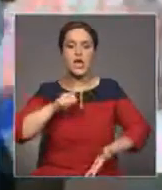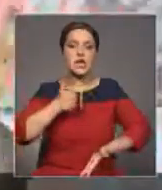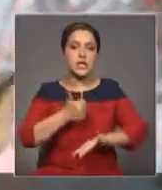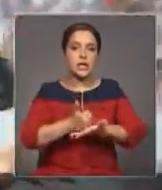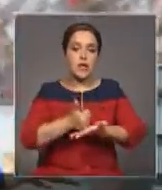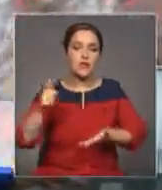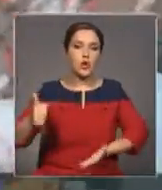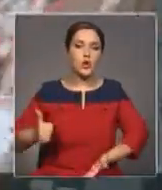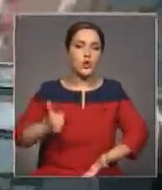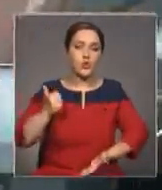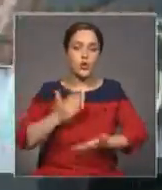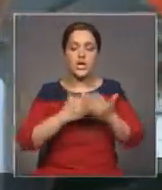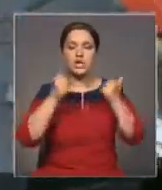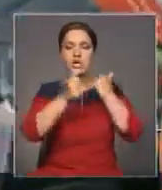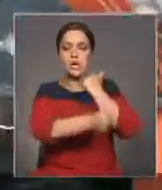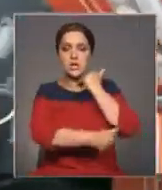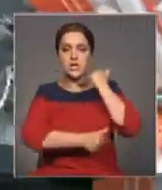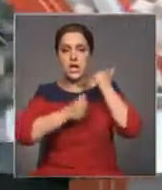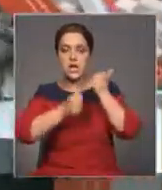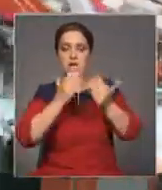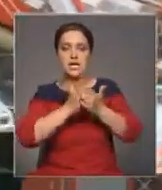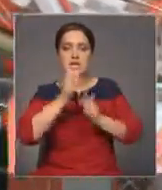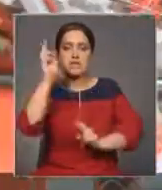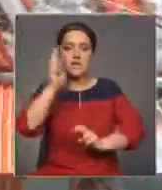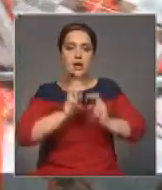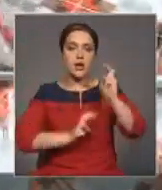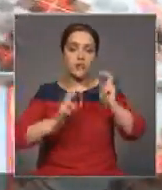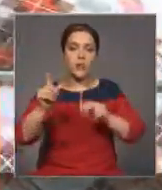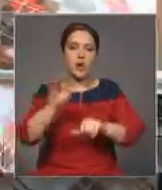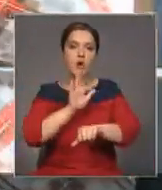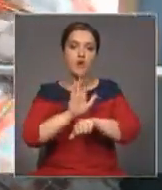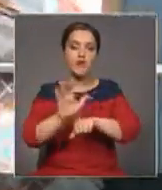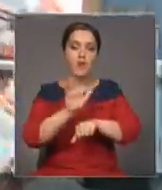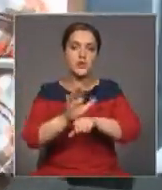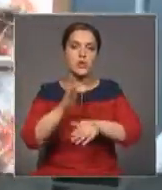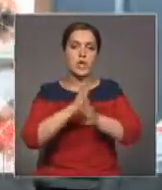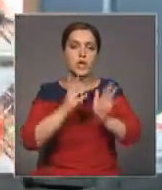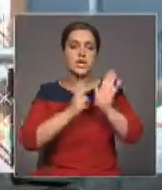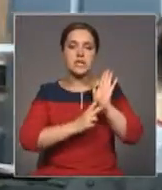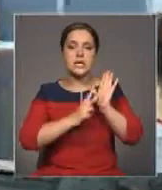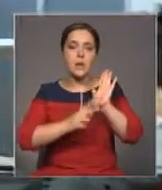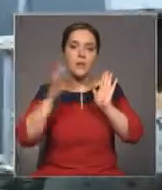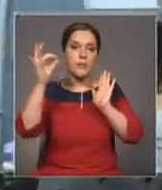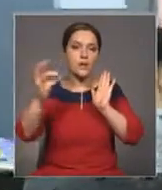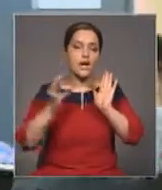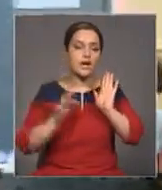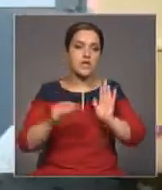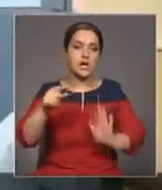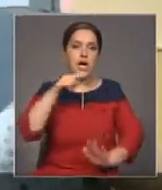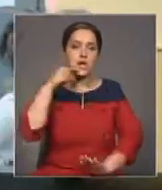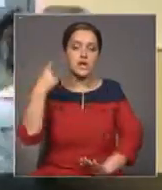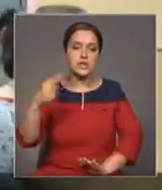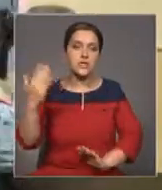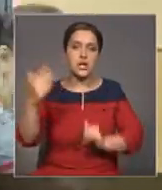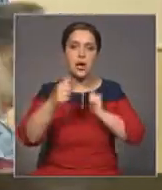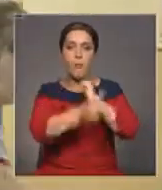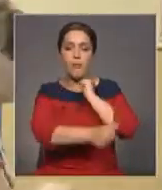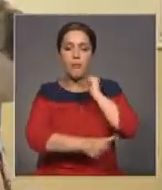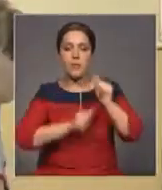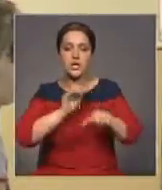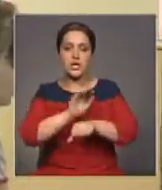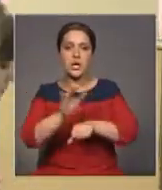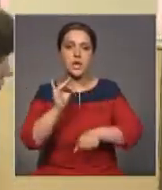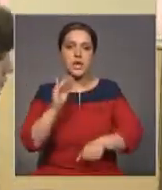это, конечно же, ткани. Десяток предприятий области выпускают около 80% всей российской текстильной продукции. Именно поэтому